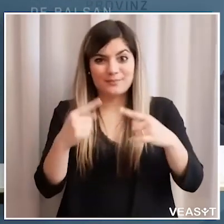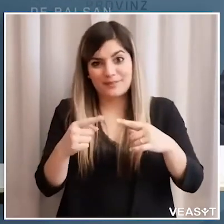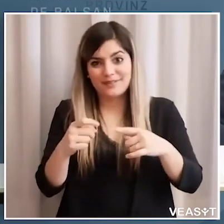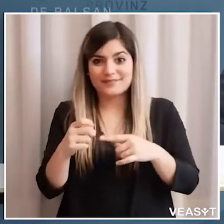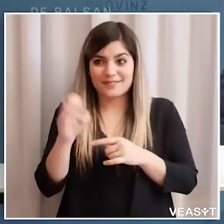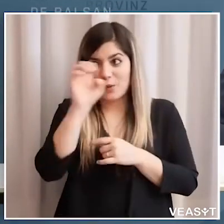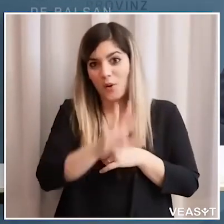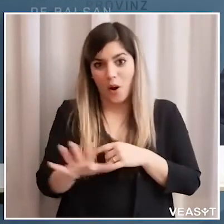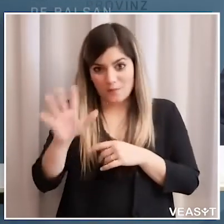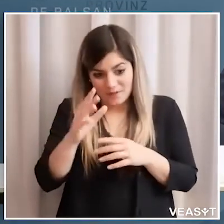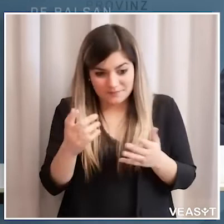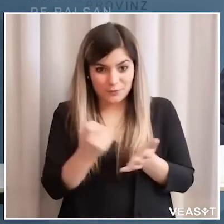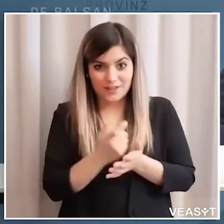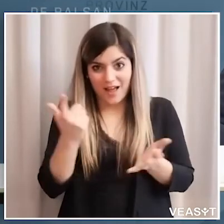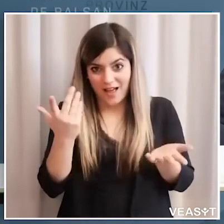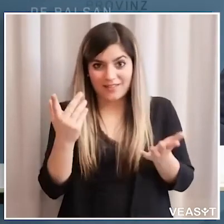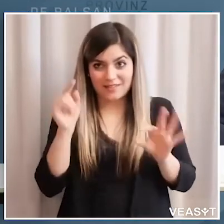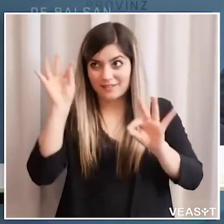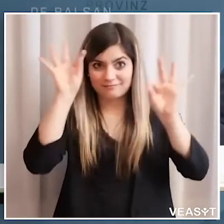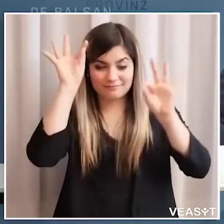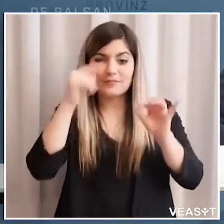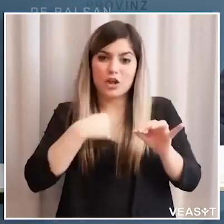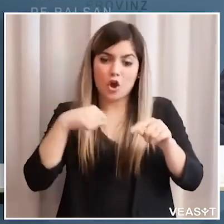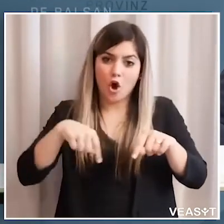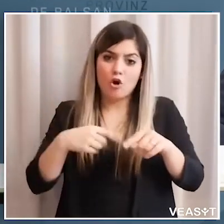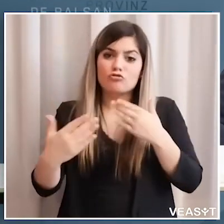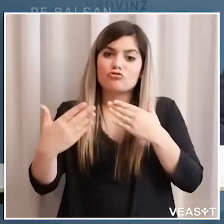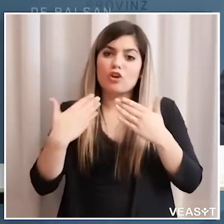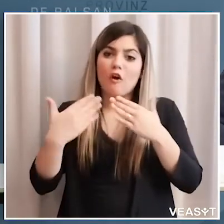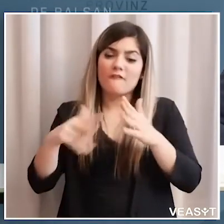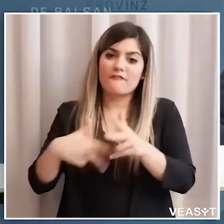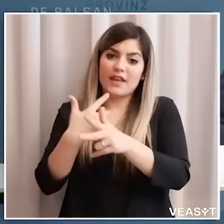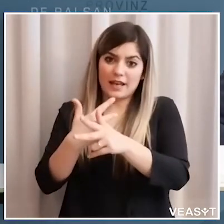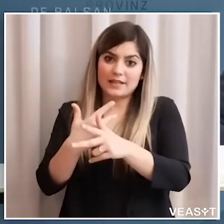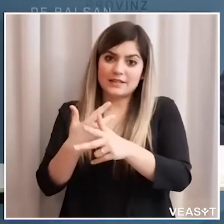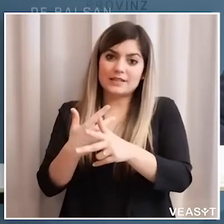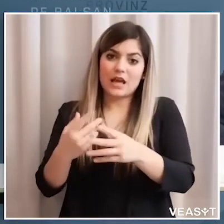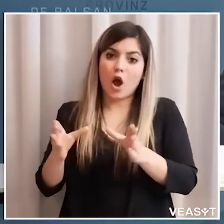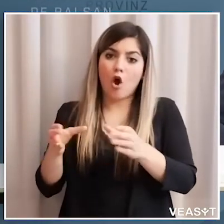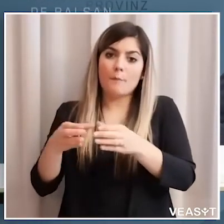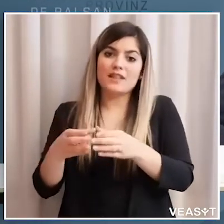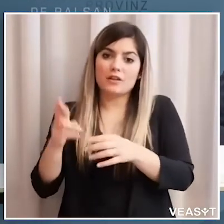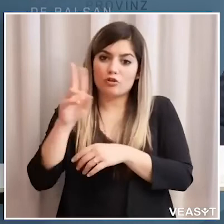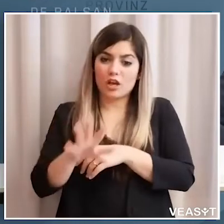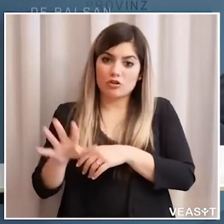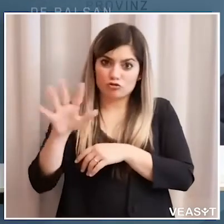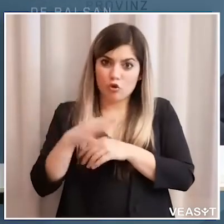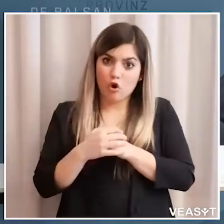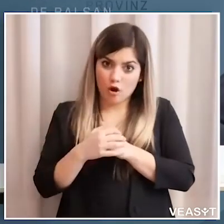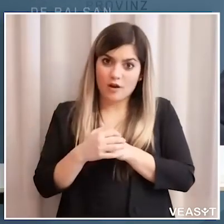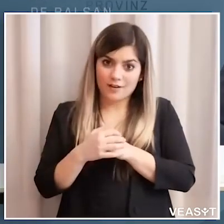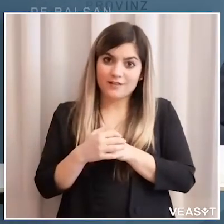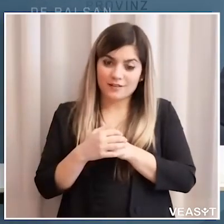tutta Europa ovviamente oggi ho avuto anche una videoconferenza con il presidente del Comitato delle Regioni il mio eletto